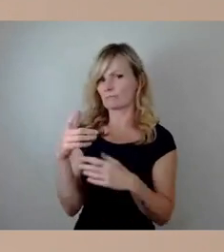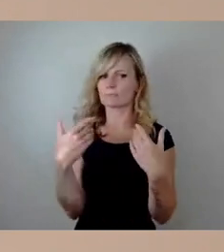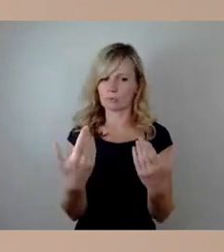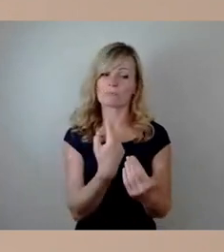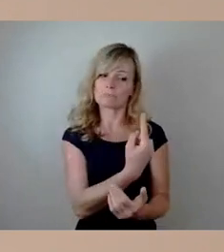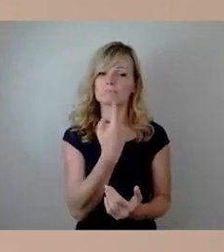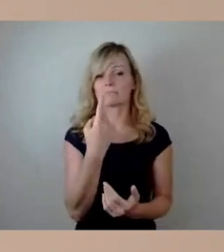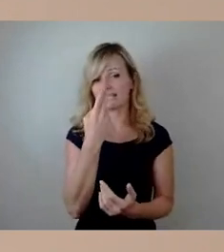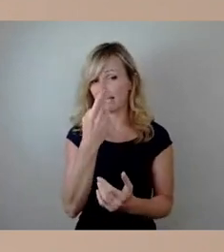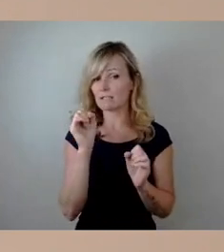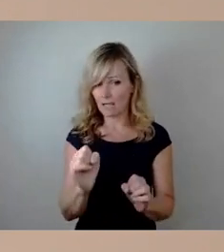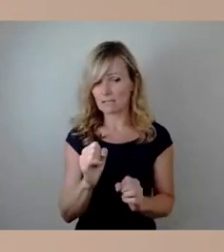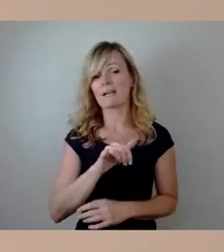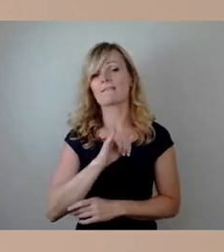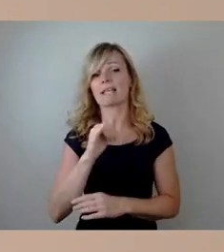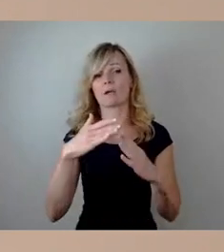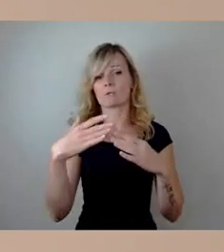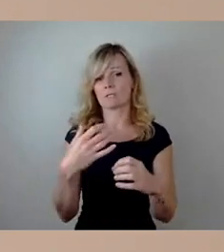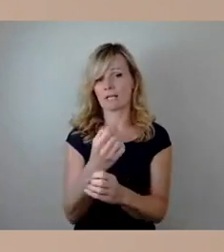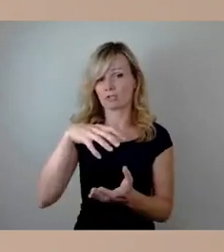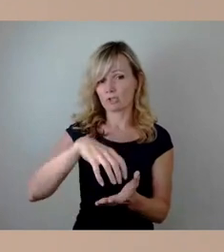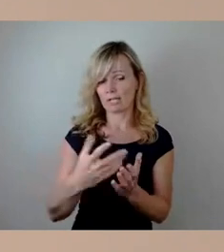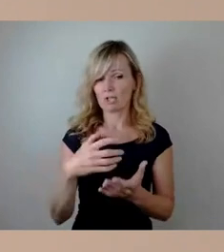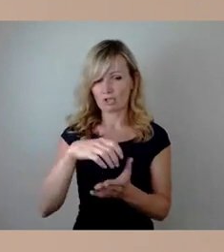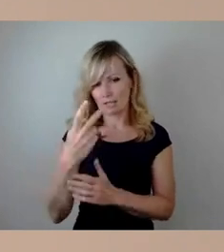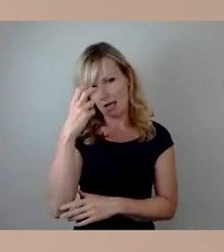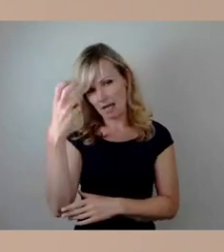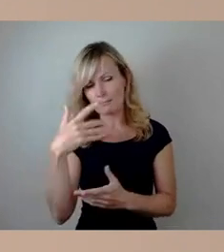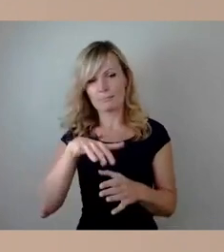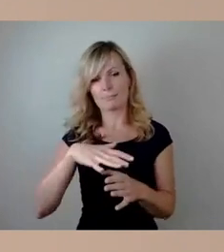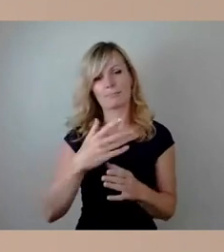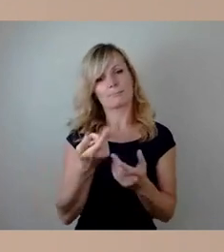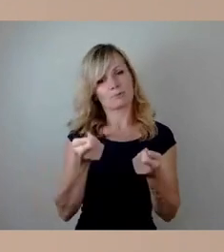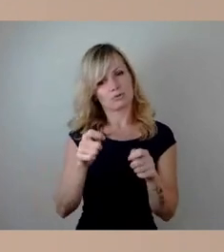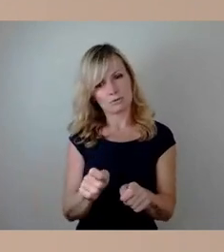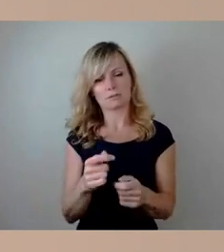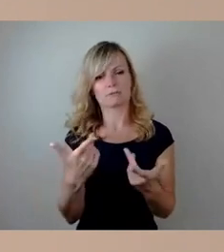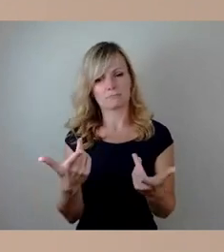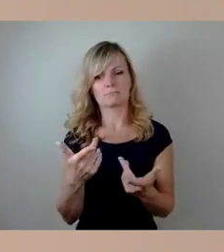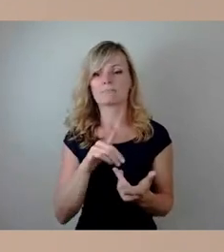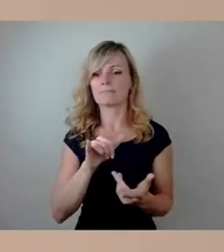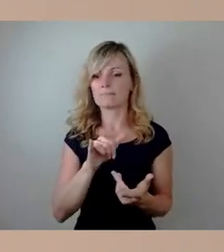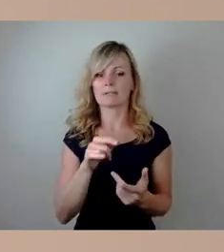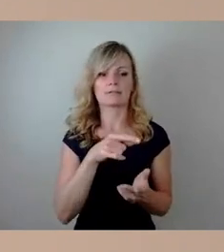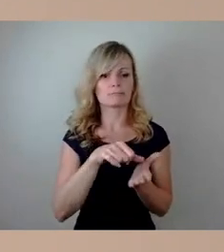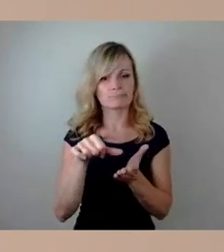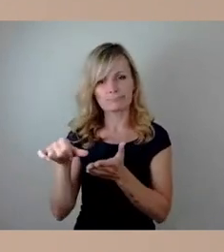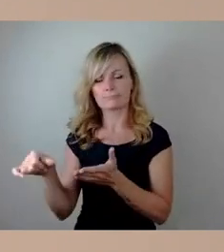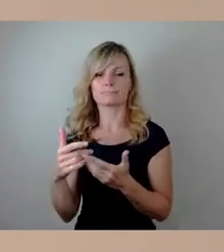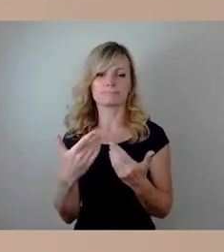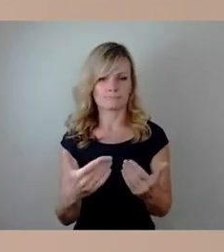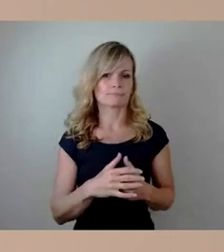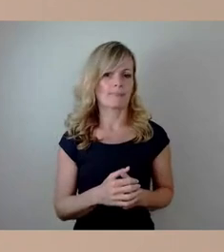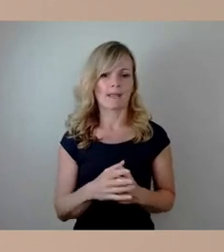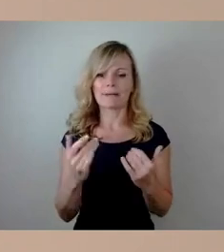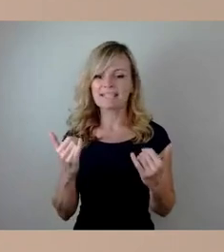Haushaltsstellen die vom Stadtrat beschlossenen Verkehrsversuche alle entsprechend finanziert werden. Aber ich bitte jetzt um Nachsicht, dass mit Blick auf